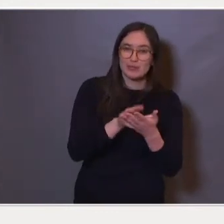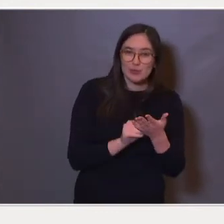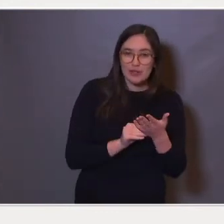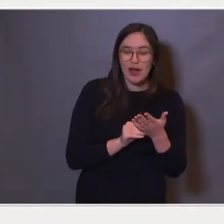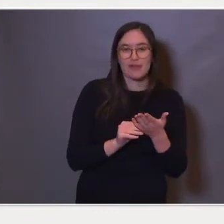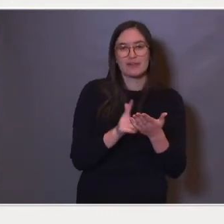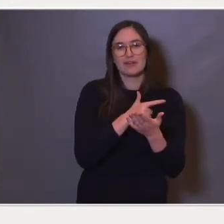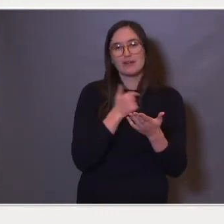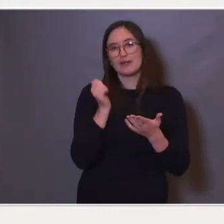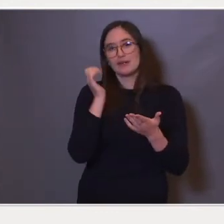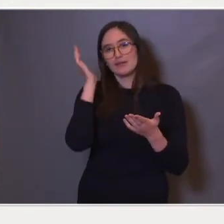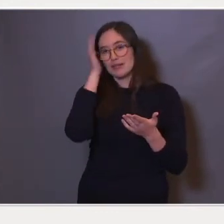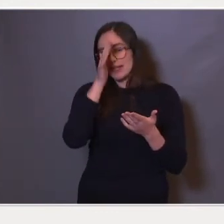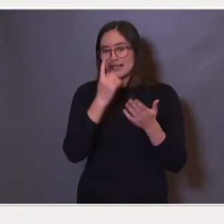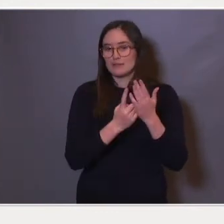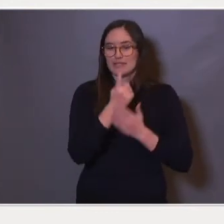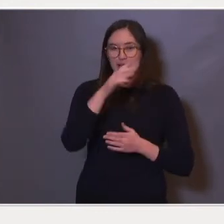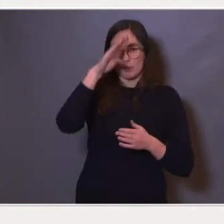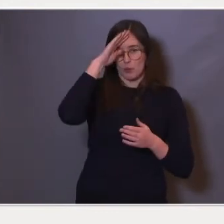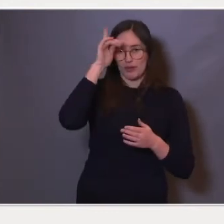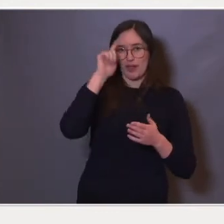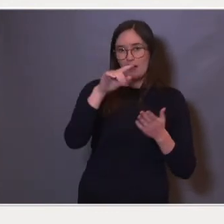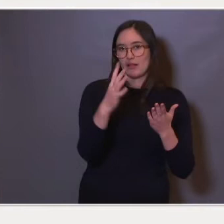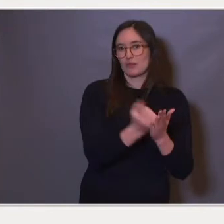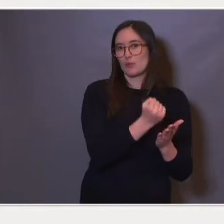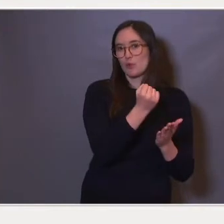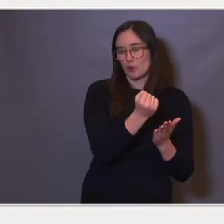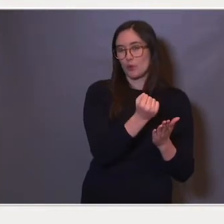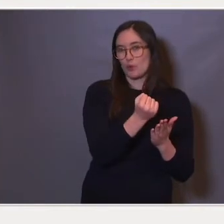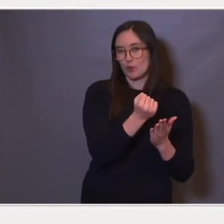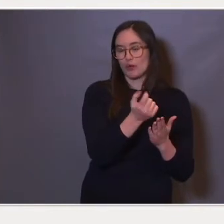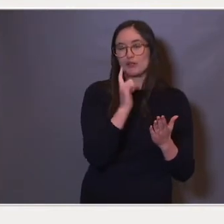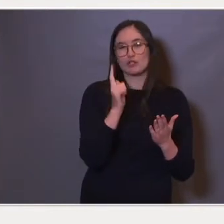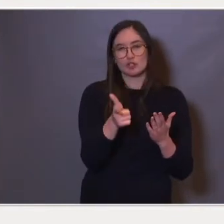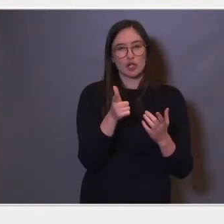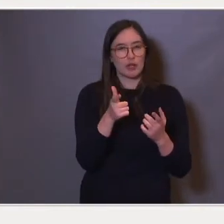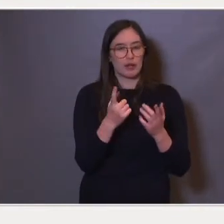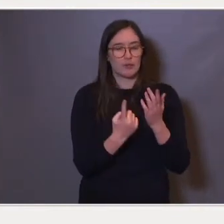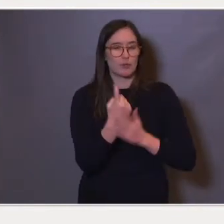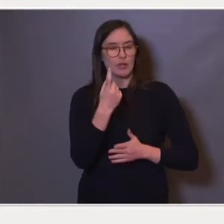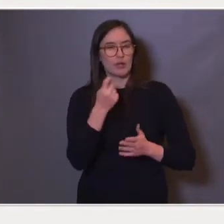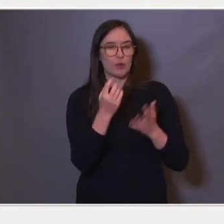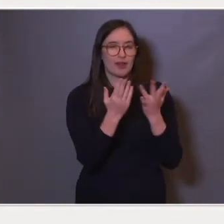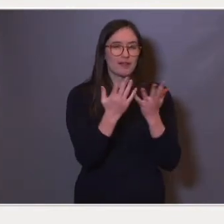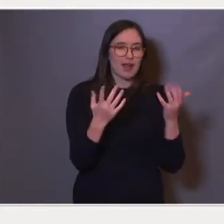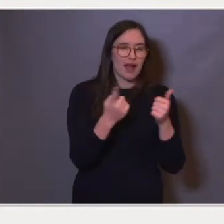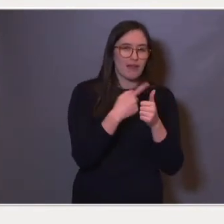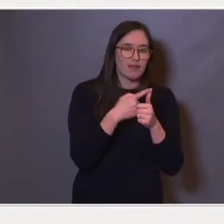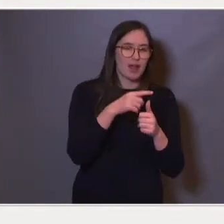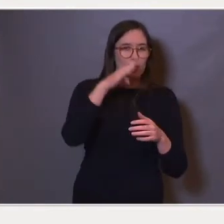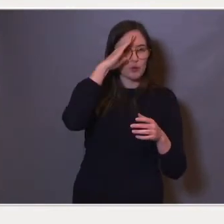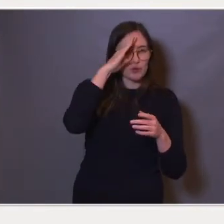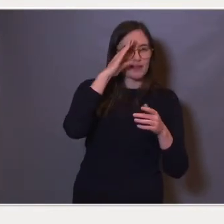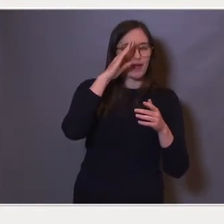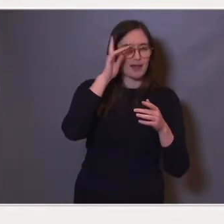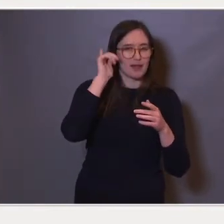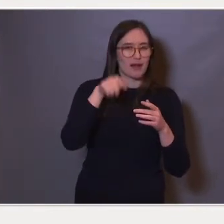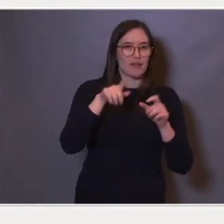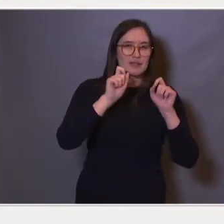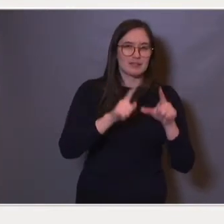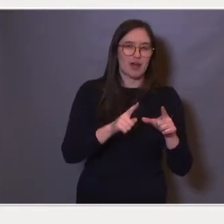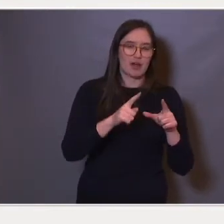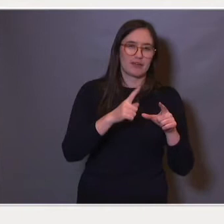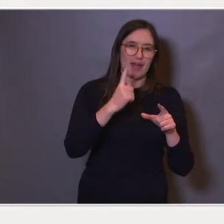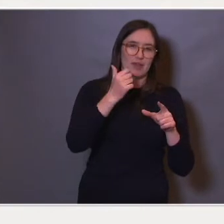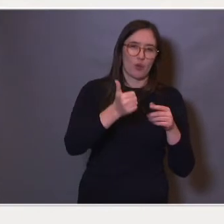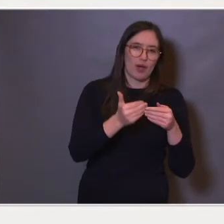komme spesielt guttene til gode, fordi vi tenker oss at det vil være noe flere gutter enn jenter som begynner året etter